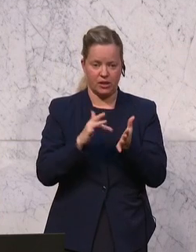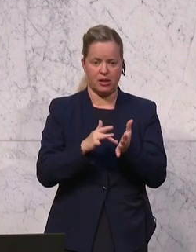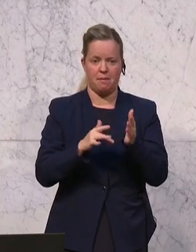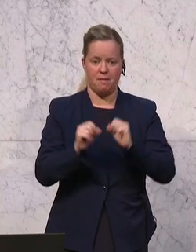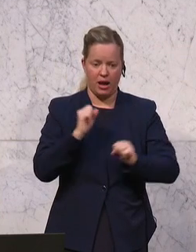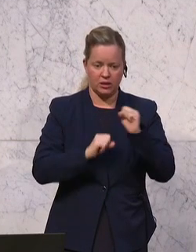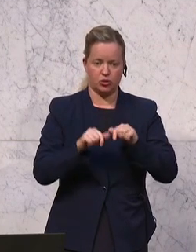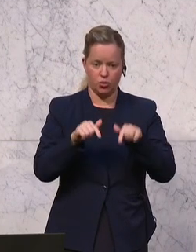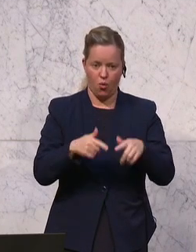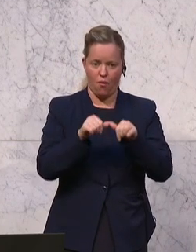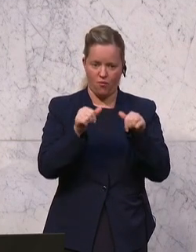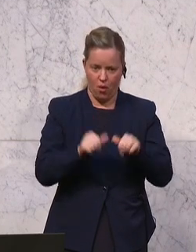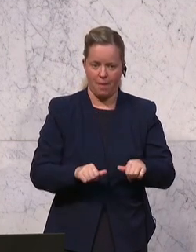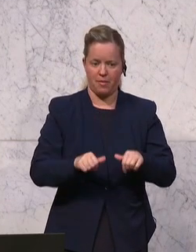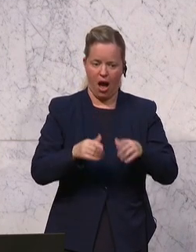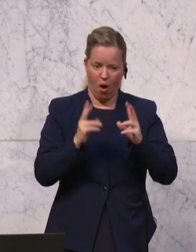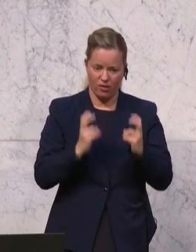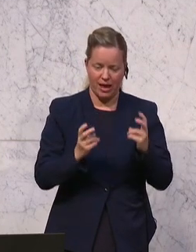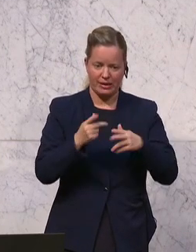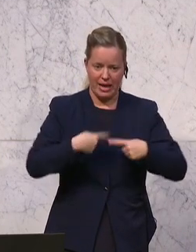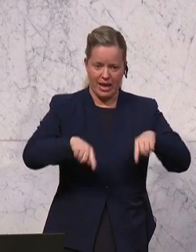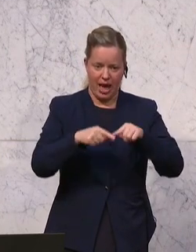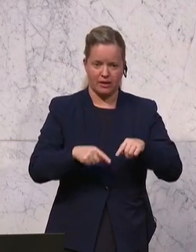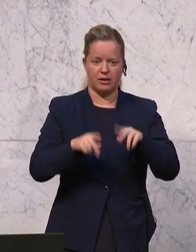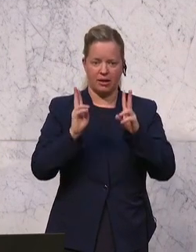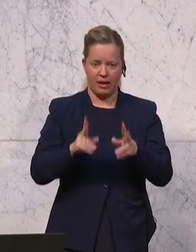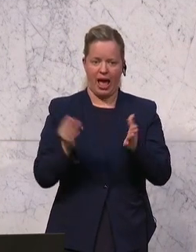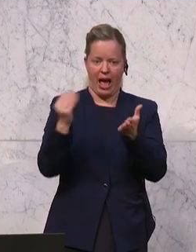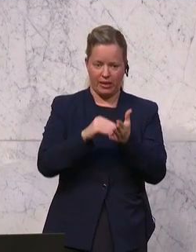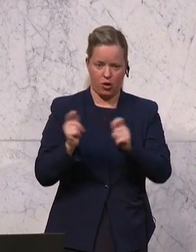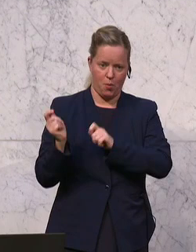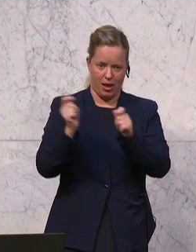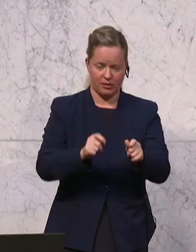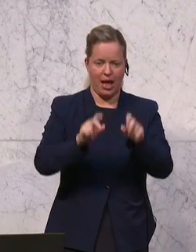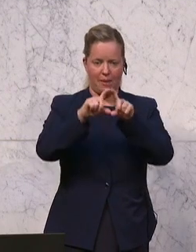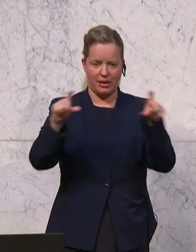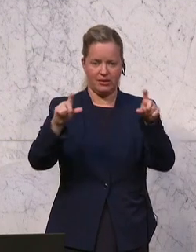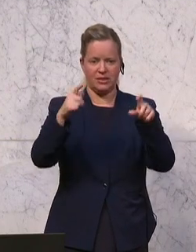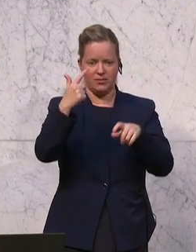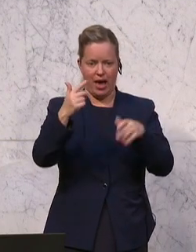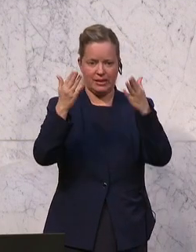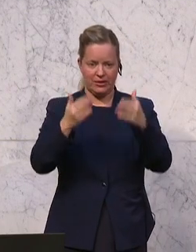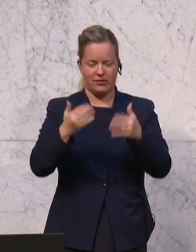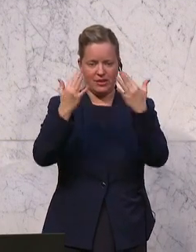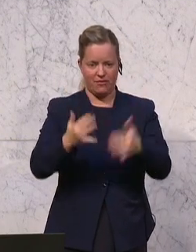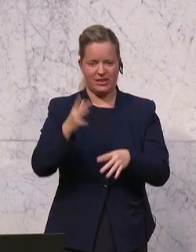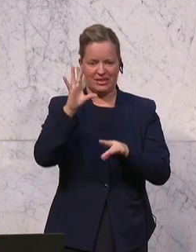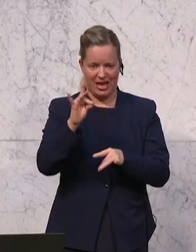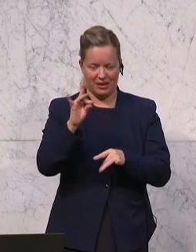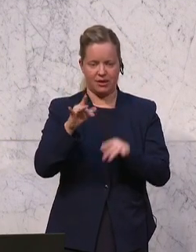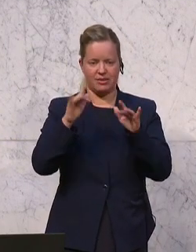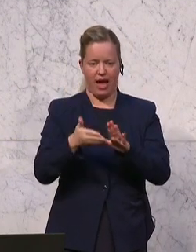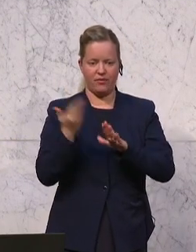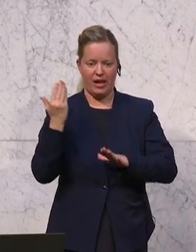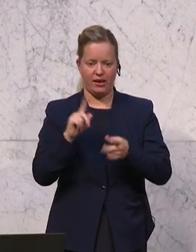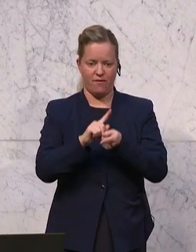gewöhnlichen Aufenthalt im Inland hat und eine Eintragung beantragt. Zweitens, im Artikel 2, Ziffer 10 entfällt